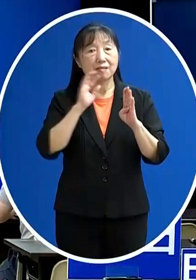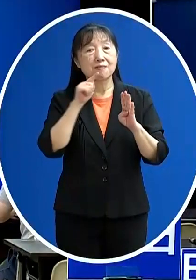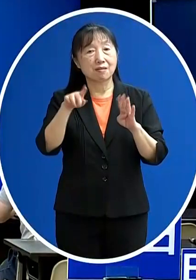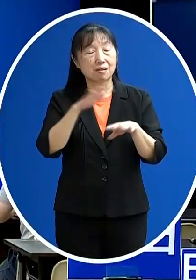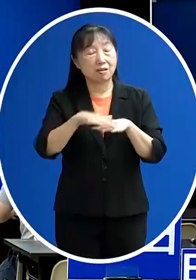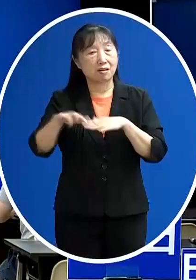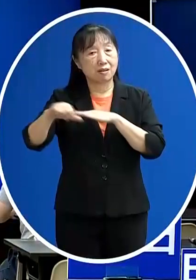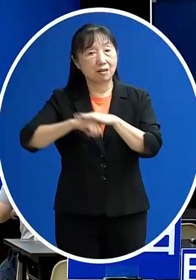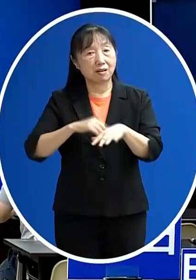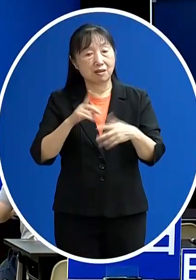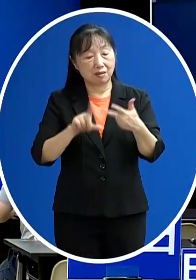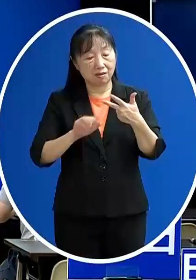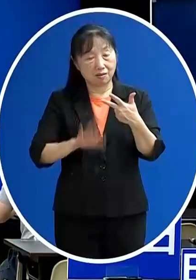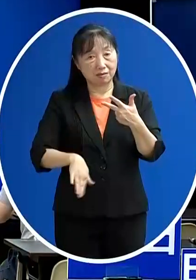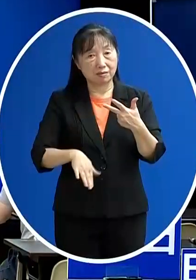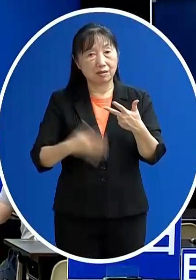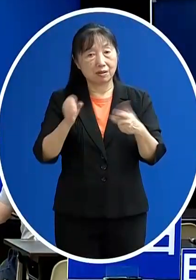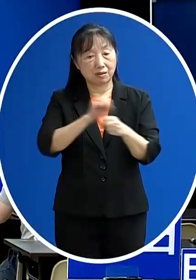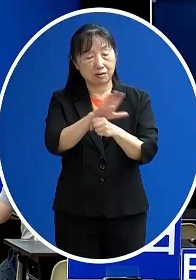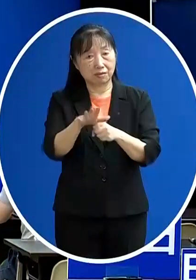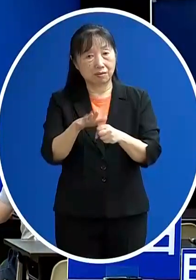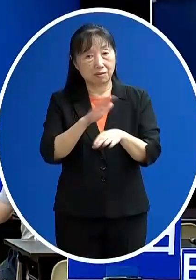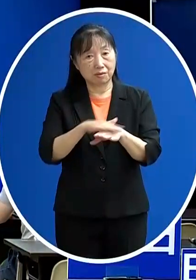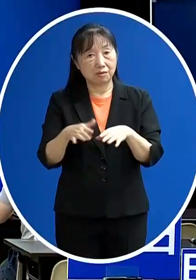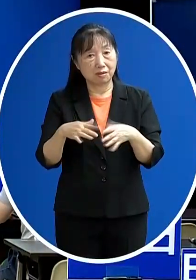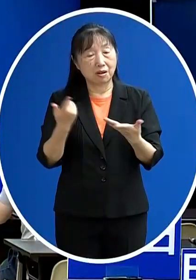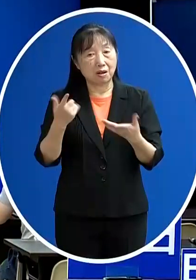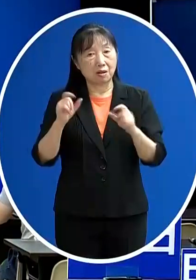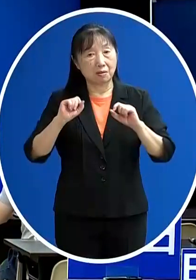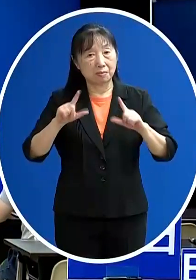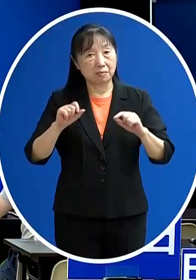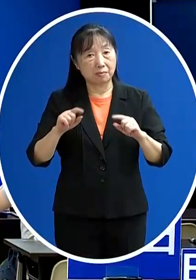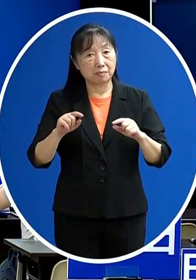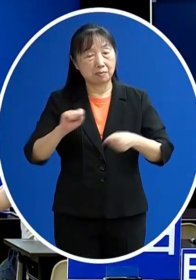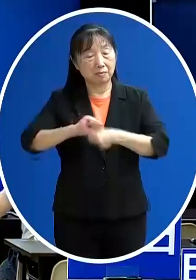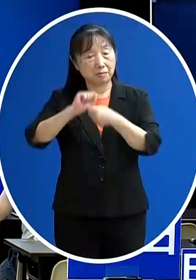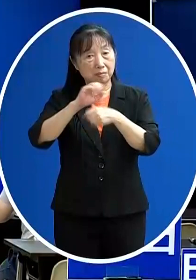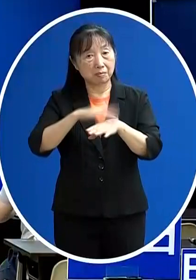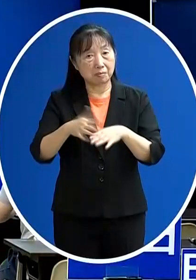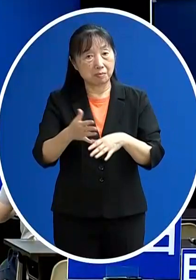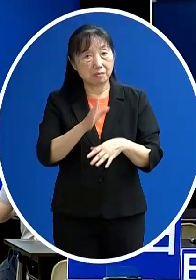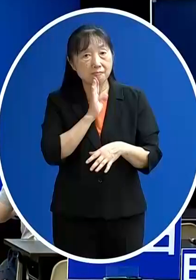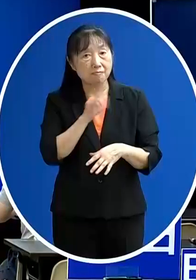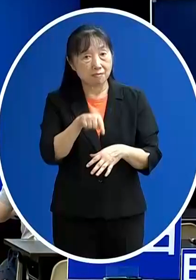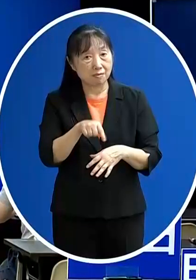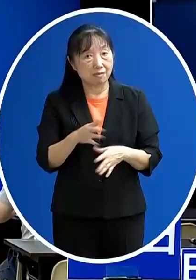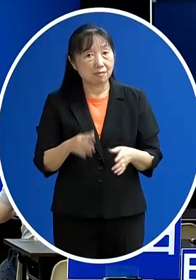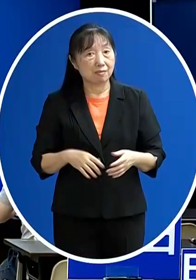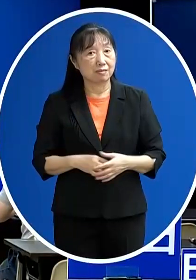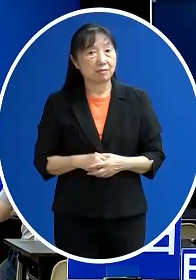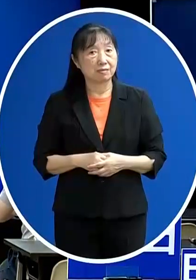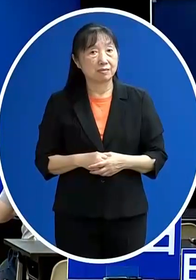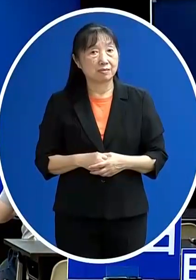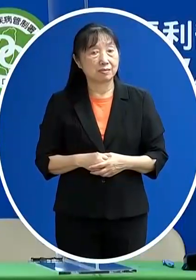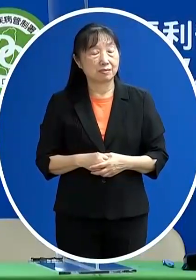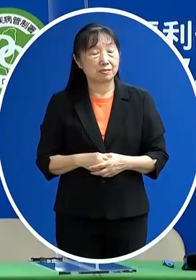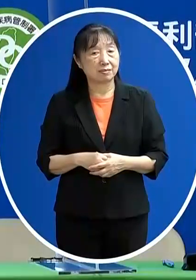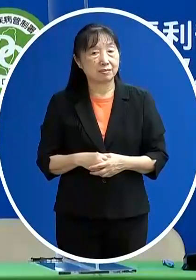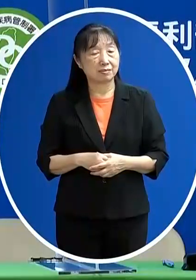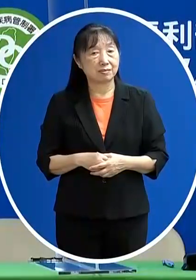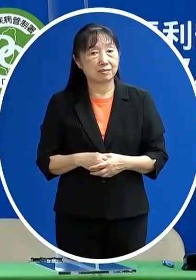學模式來推估7月底臺灣的疫情可能就會反轉反轉上升 那請問指揮中心怎麼看 謝謝好